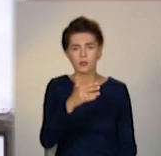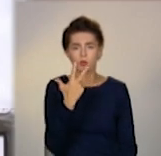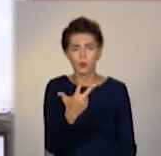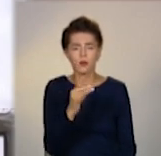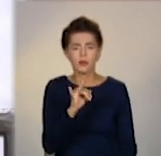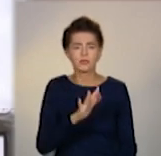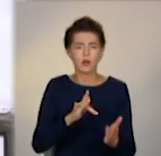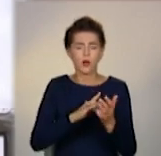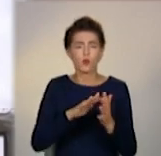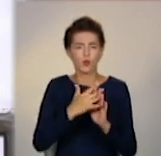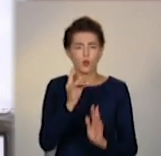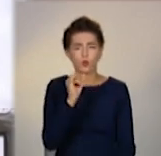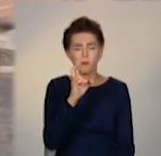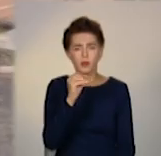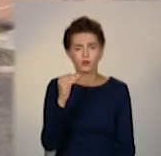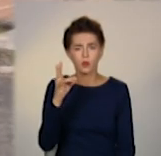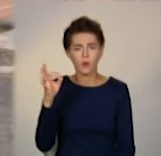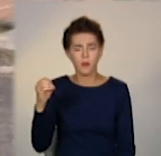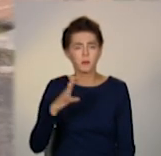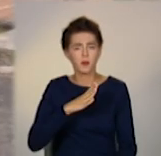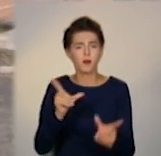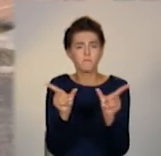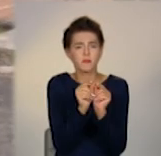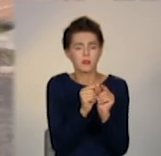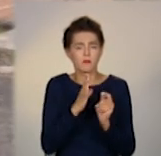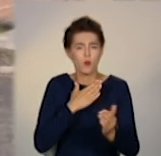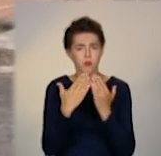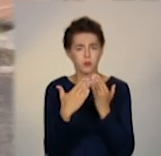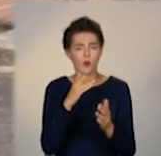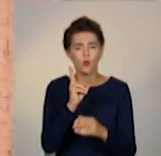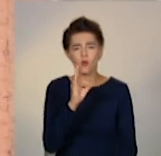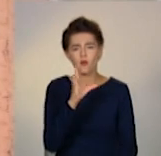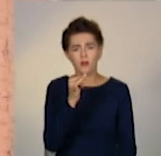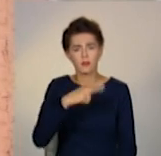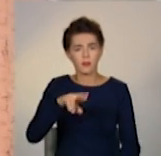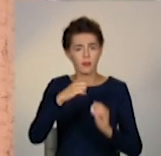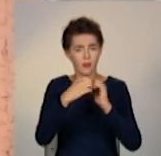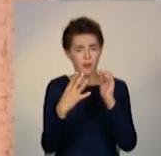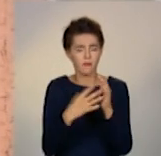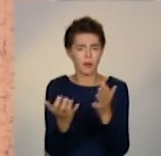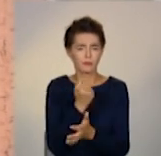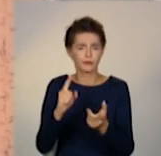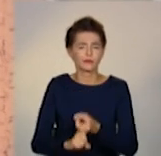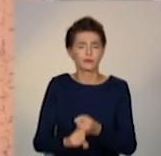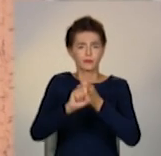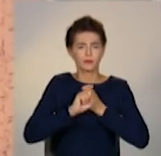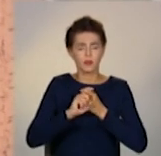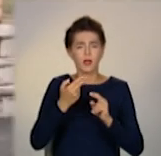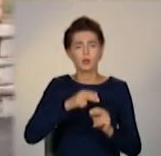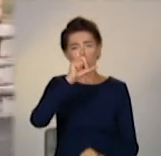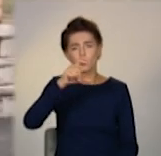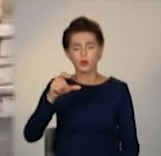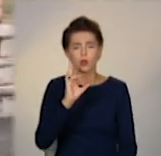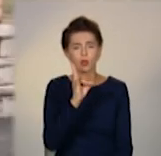з рубіжного нещодавно контактували з хворими на COVID-19 і теж підхопили вірус. А житель Новобскова